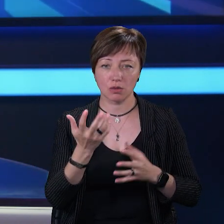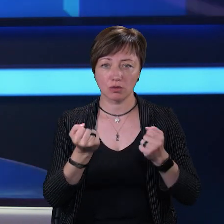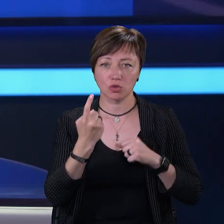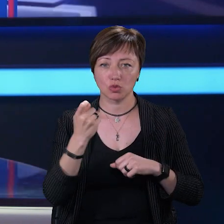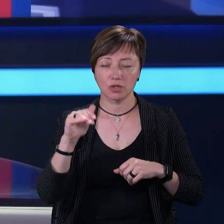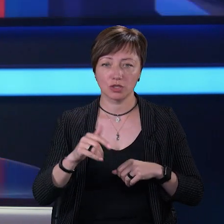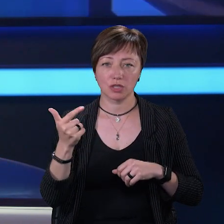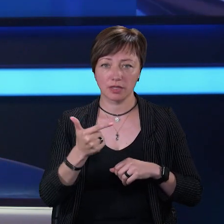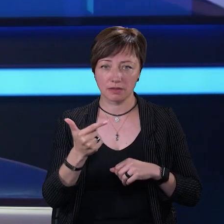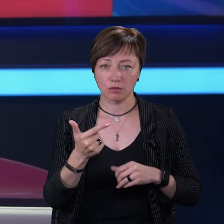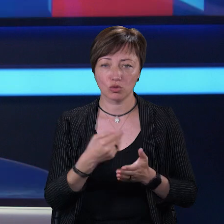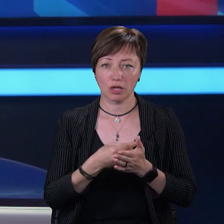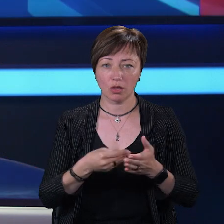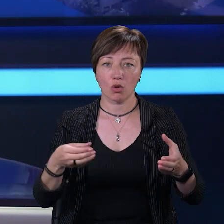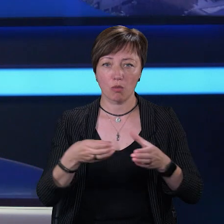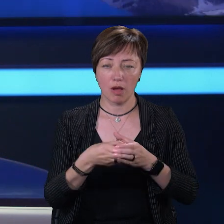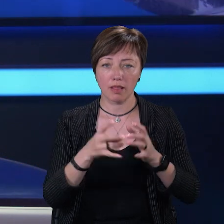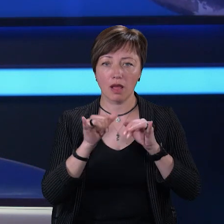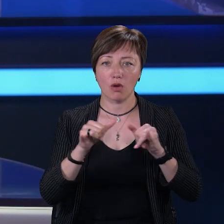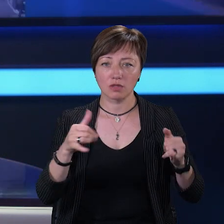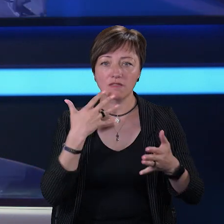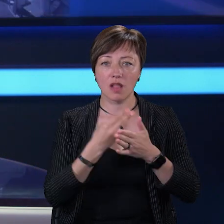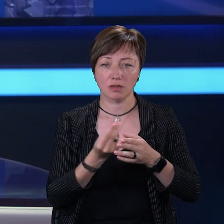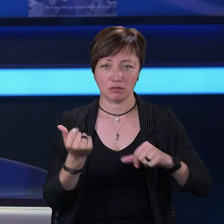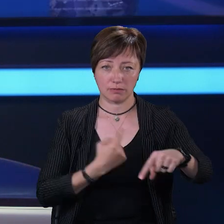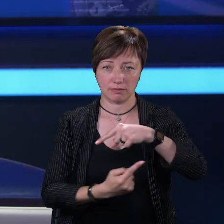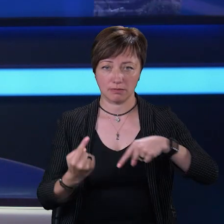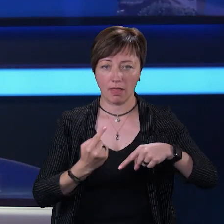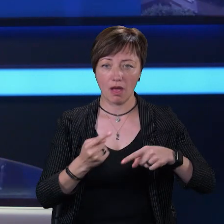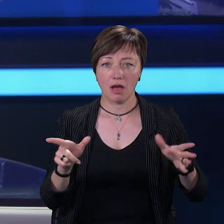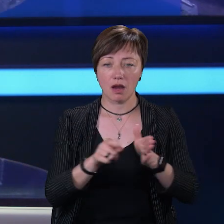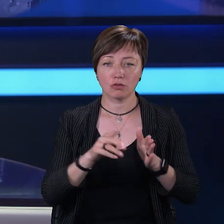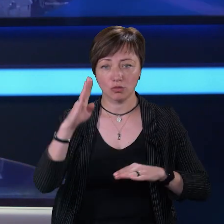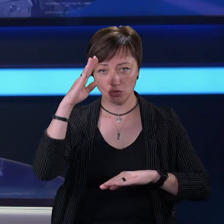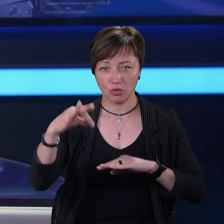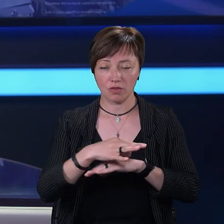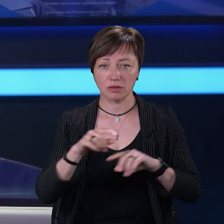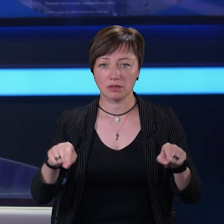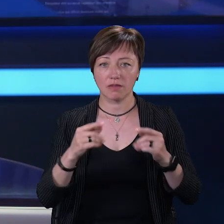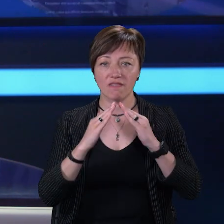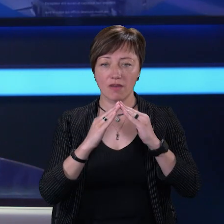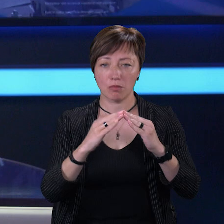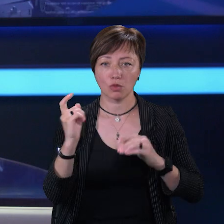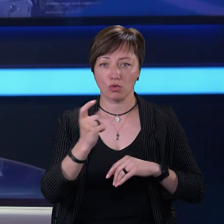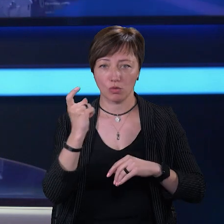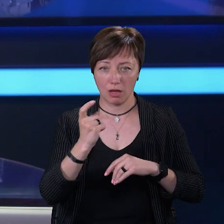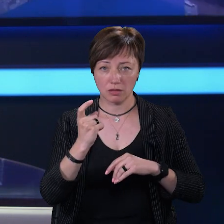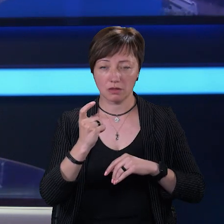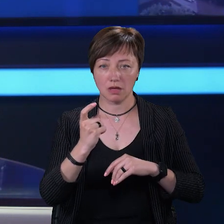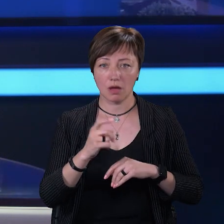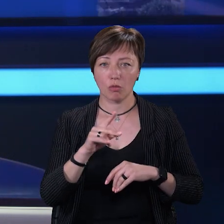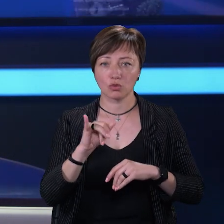тисяч гривень із бюджету громади на розвиток власної справи. Разом з чоловіком заснували фермерське господарство